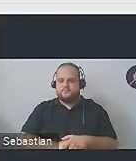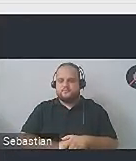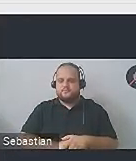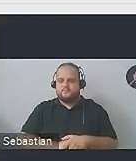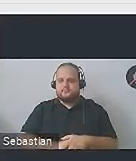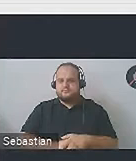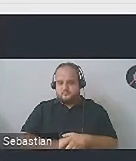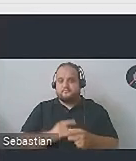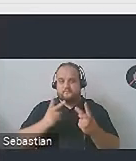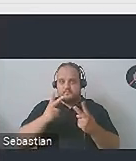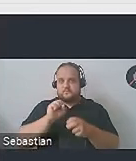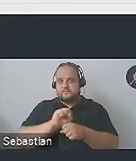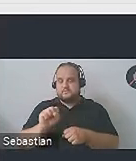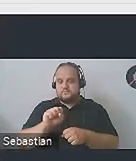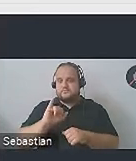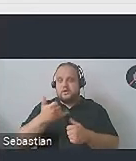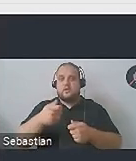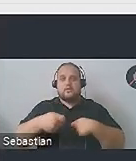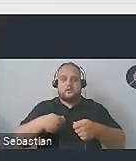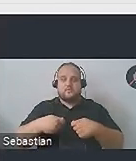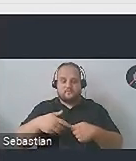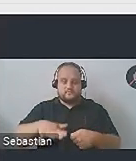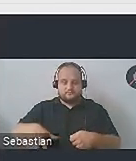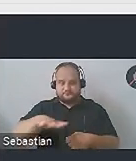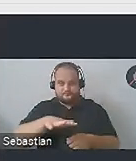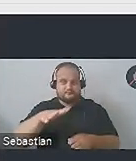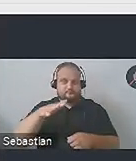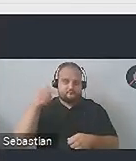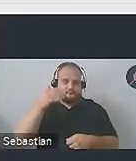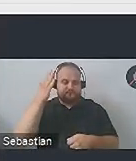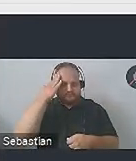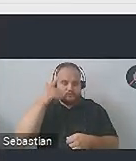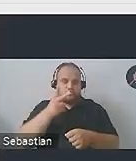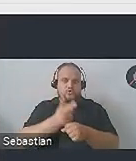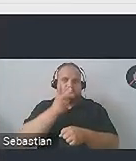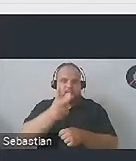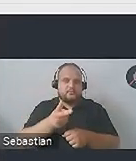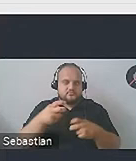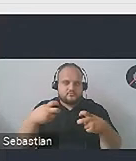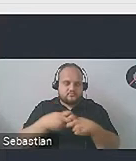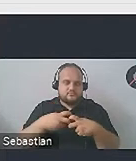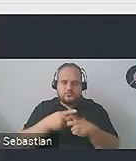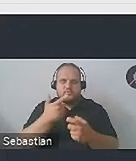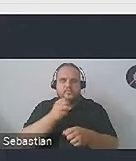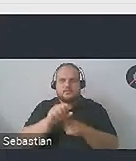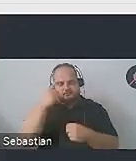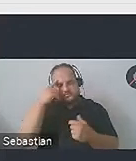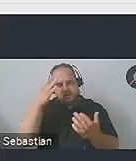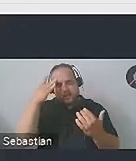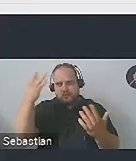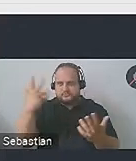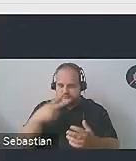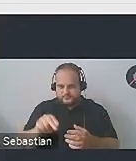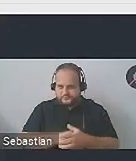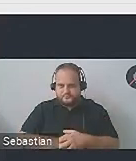Więc ważne jest też, żeby jako kierownik wiedzieć, że ta dostępność to nie jest jakaś fanaberia, tylko to jest